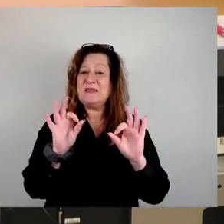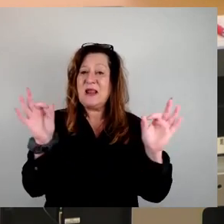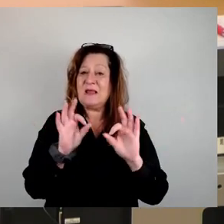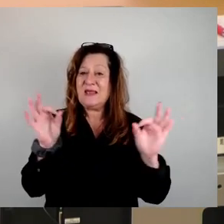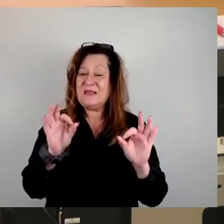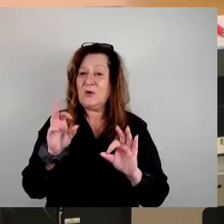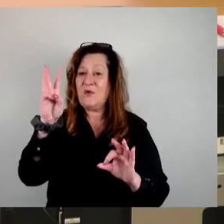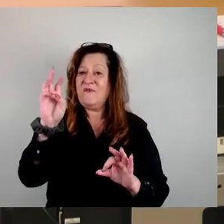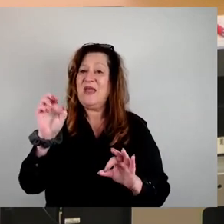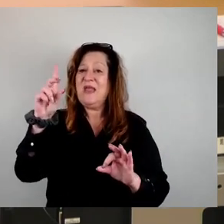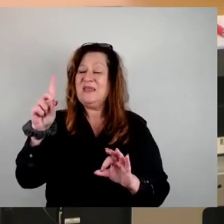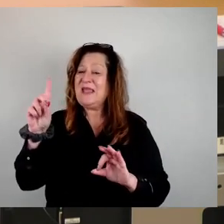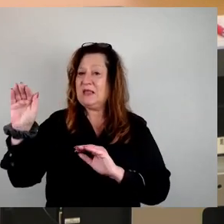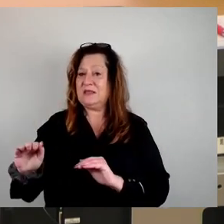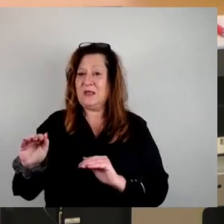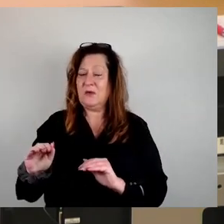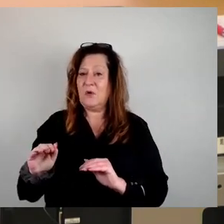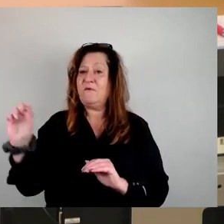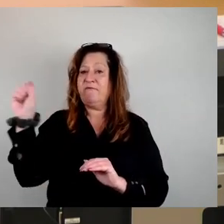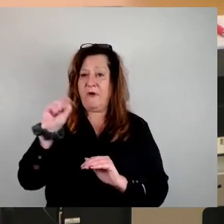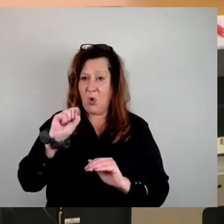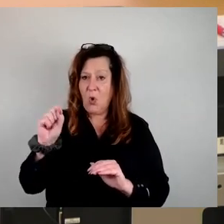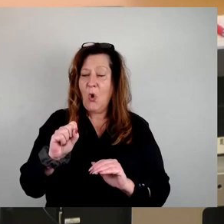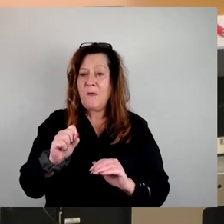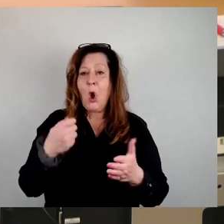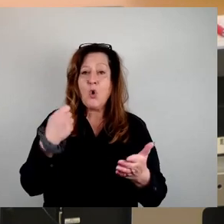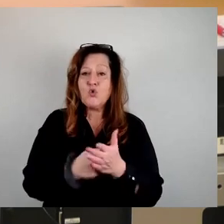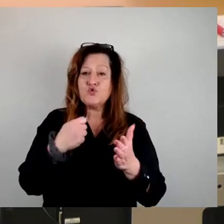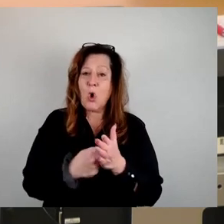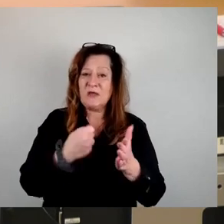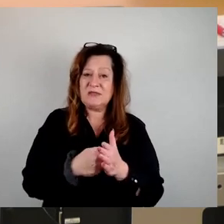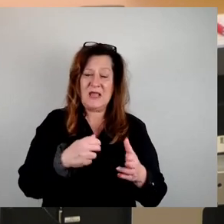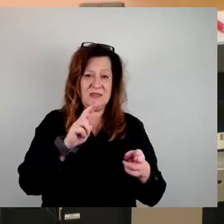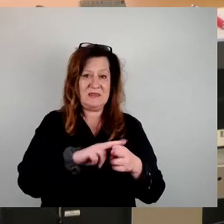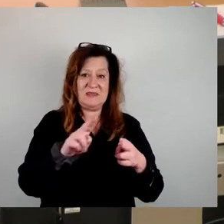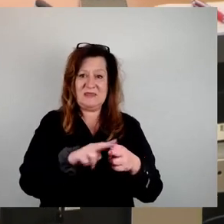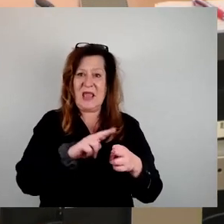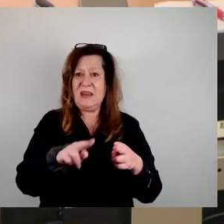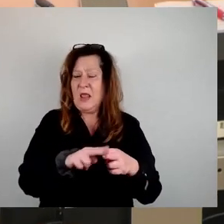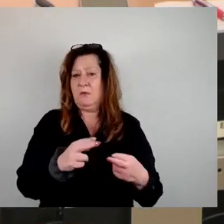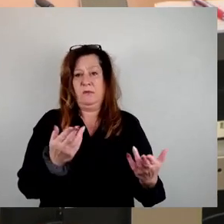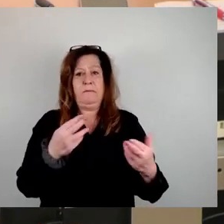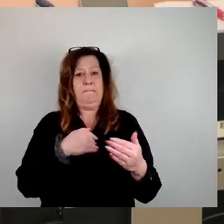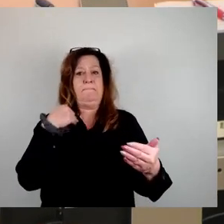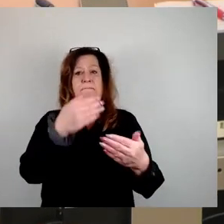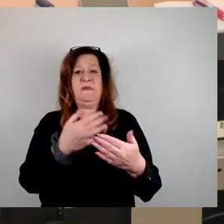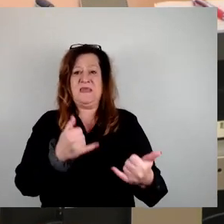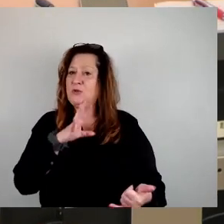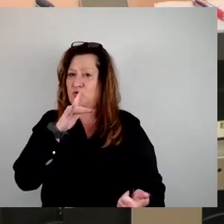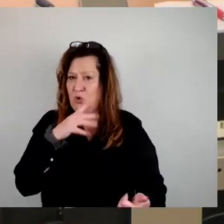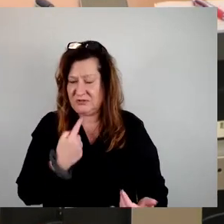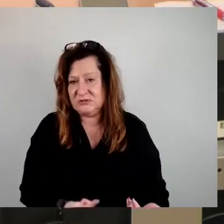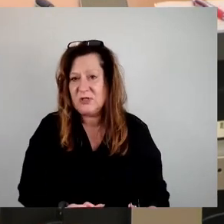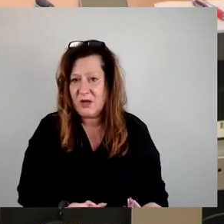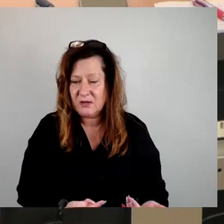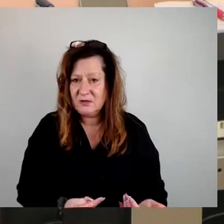Denn die Kosten für die Sanierung, über die wir jetzt hier eigentlich ganz selten gesprochen haben, die in den Vorlagen aber enthalten